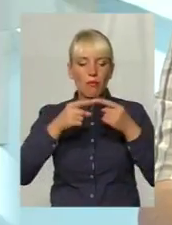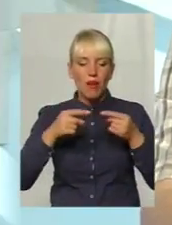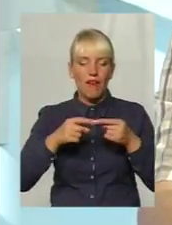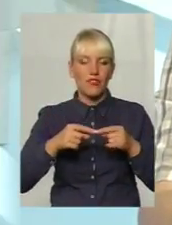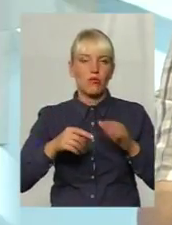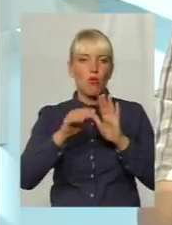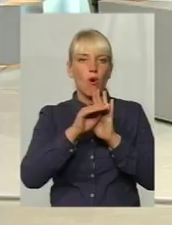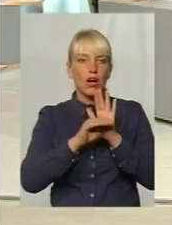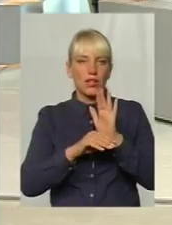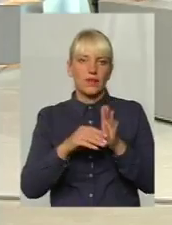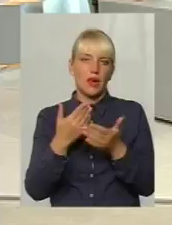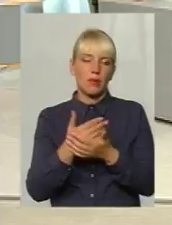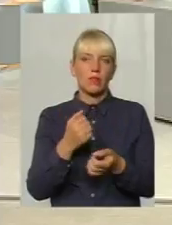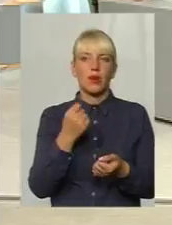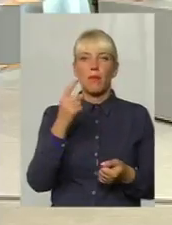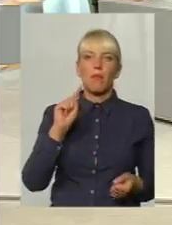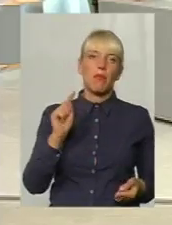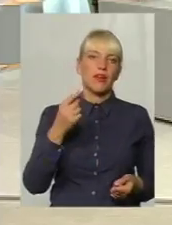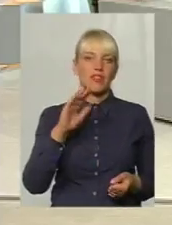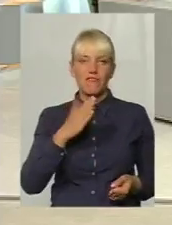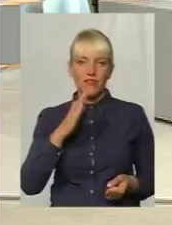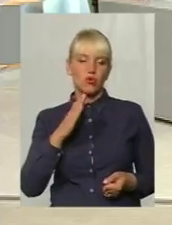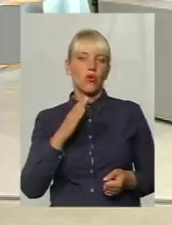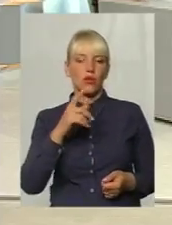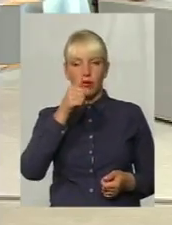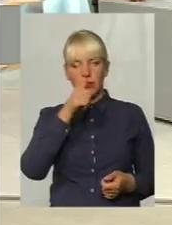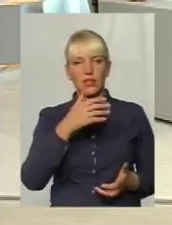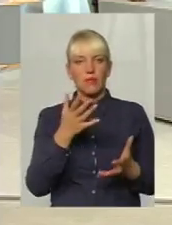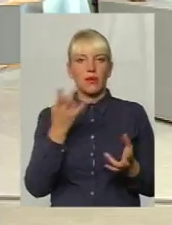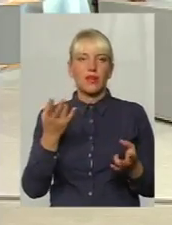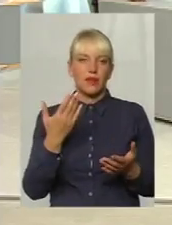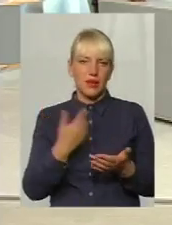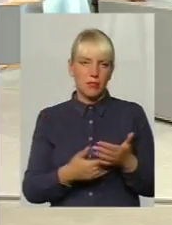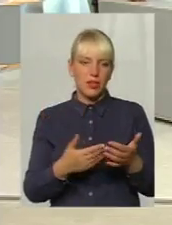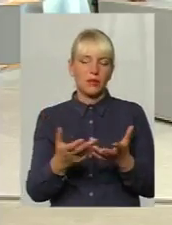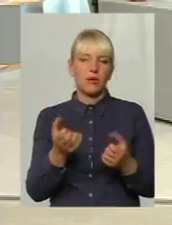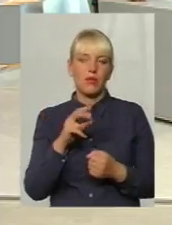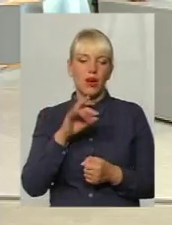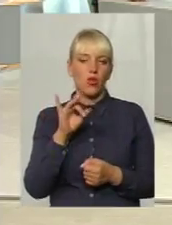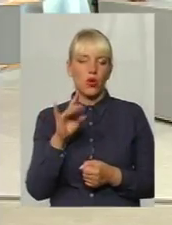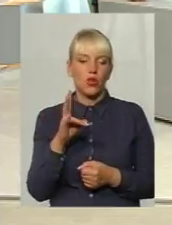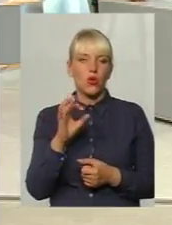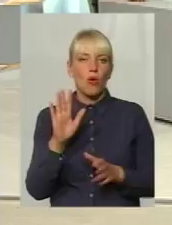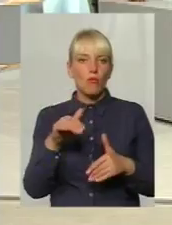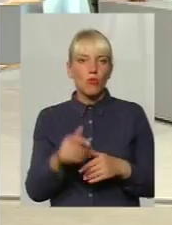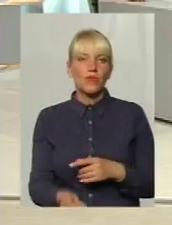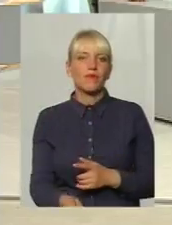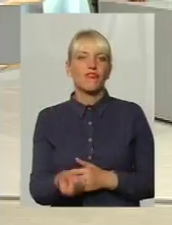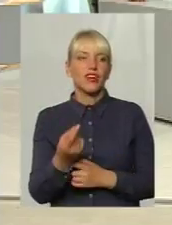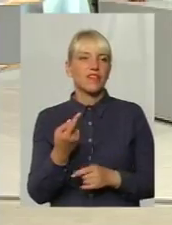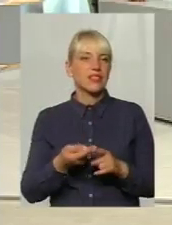Кожен перший вівторок місяця приймає лор. Приймає лор, наприклад. Але потім виявилося, що це